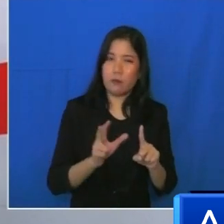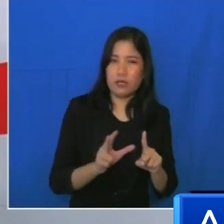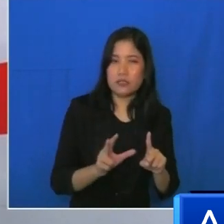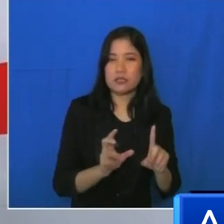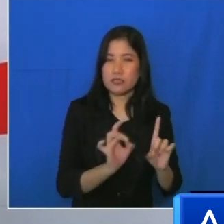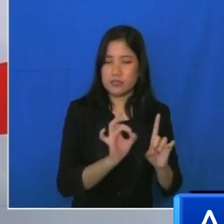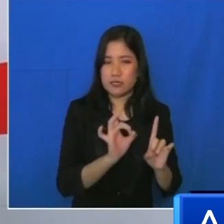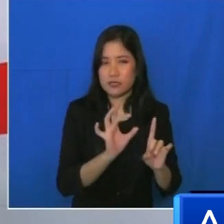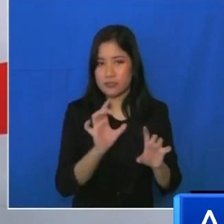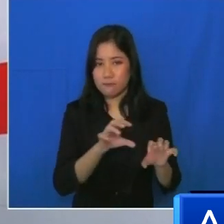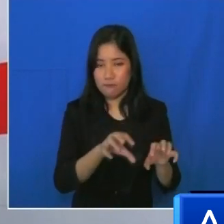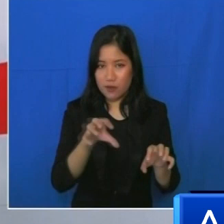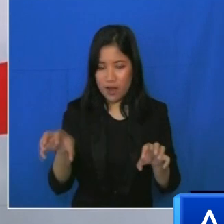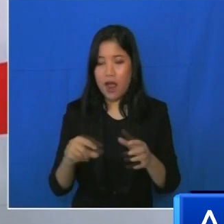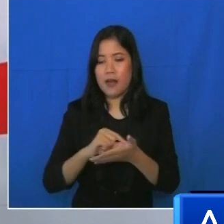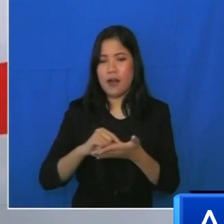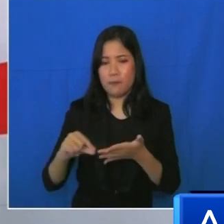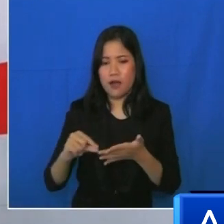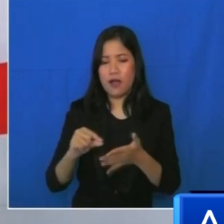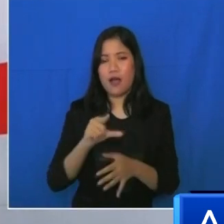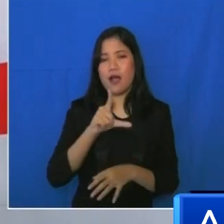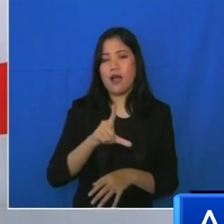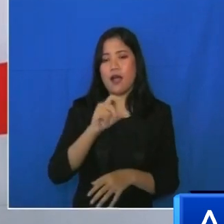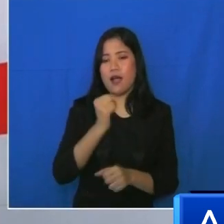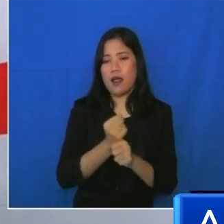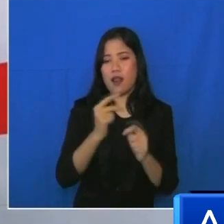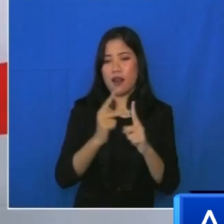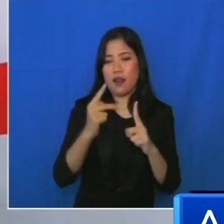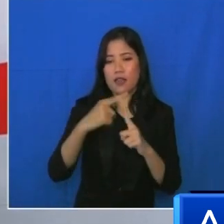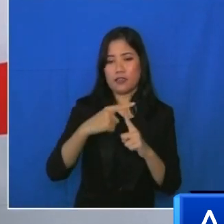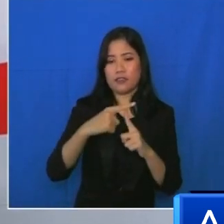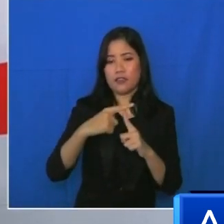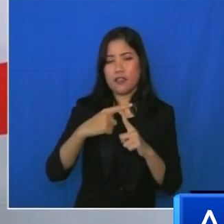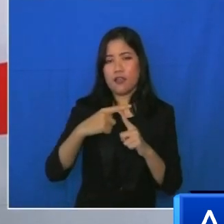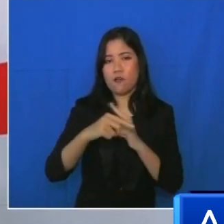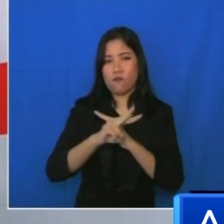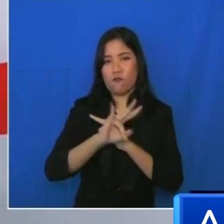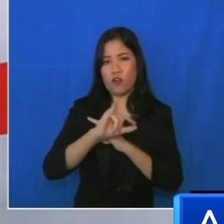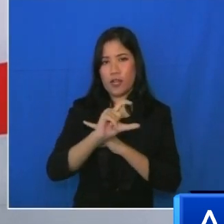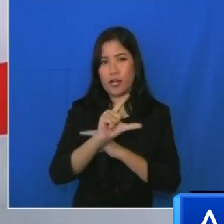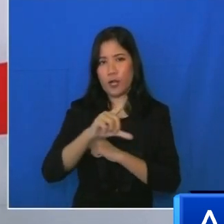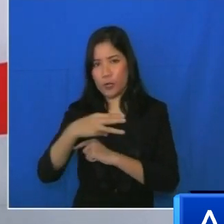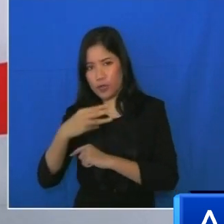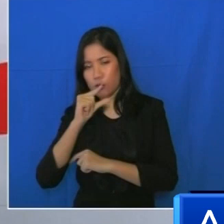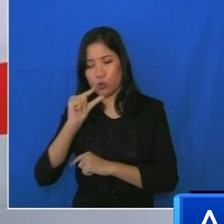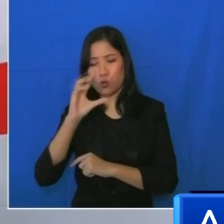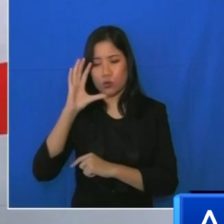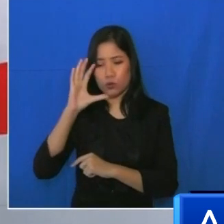namanya light cycle, yaitu untuk detektor VCR, ini adalah